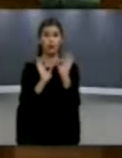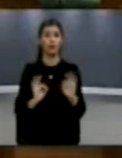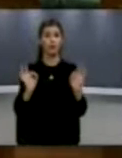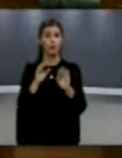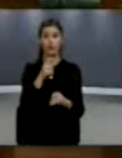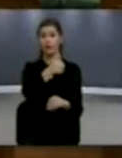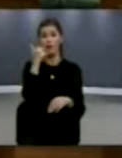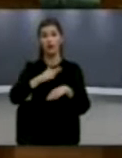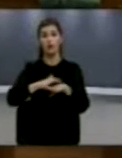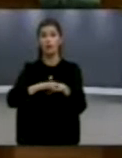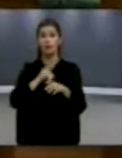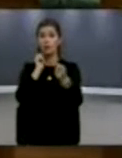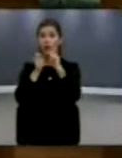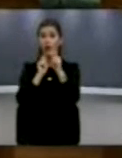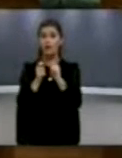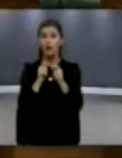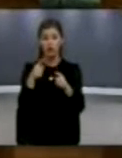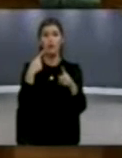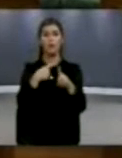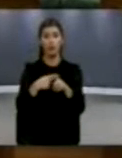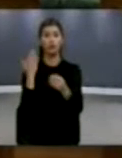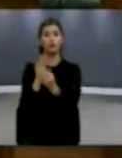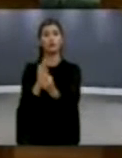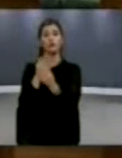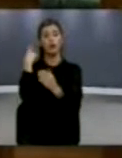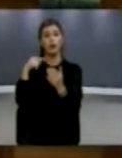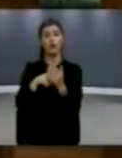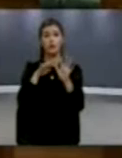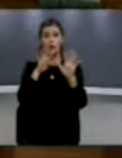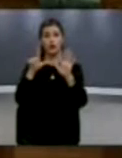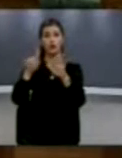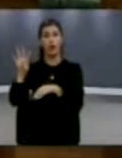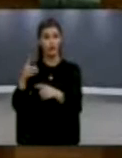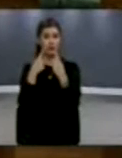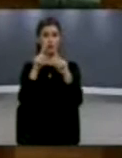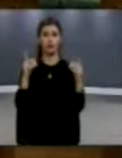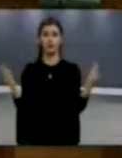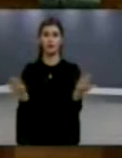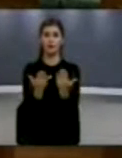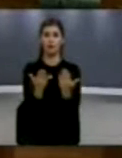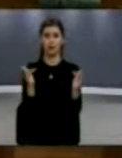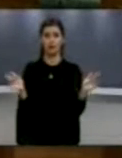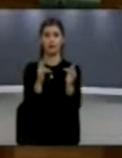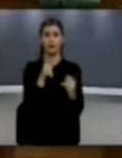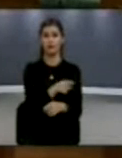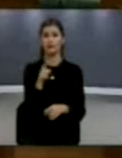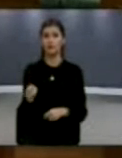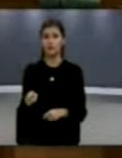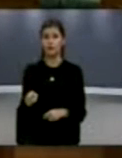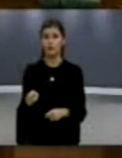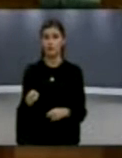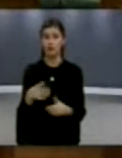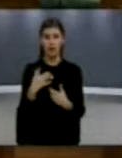gjitha gjasave nuk përpullët me kufit të Kosovës si pas kushtetutës së vitit 1174. Me luften që endes kishtë mbaruar në njërë nan